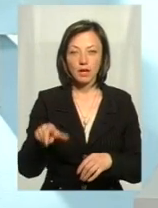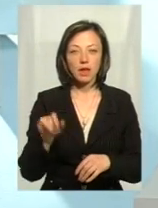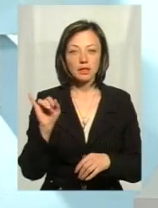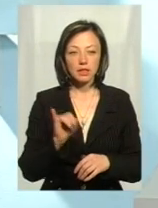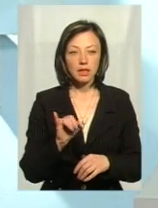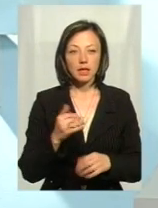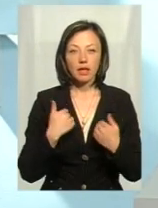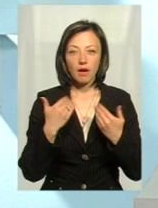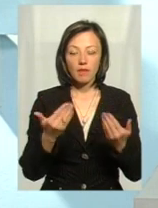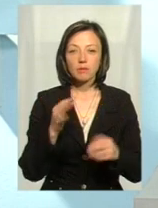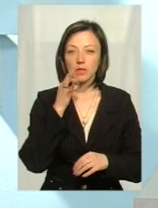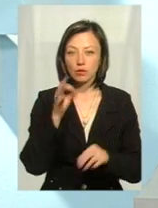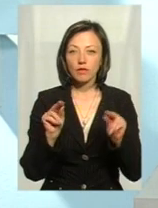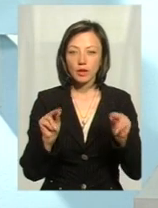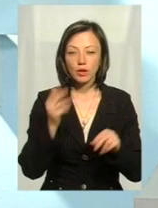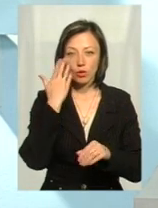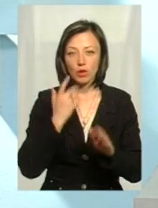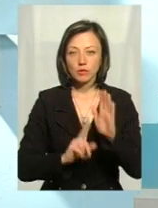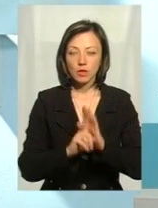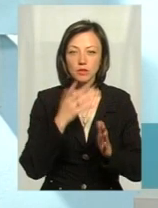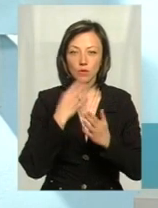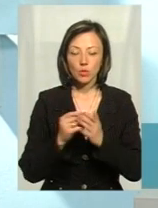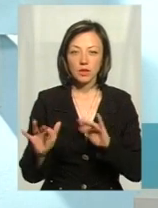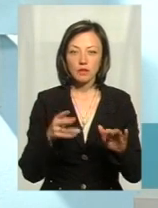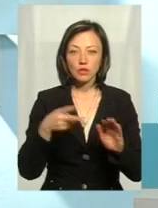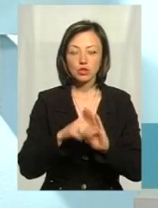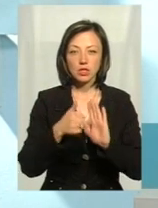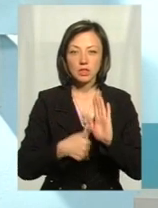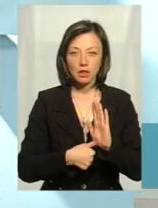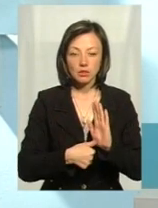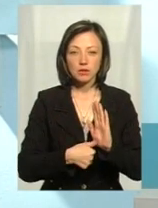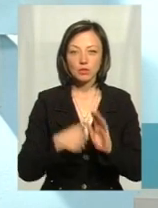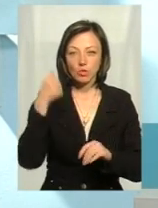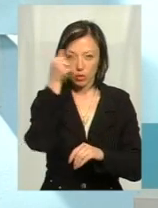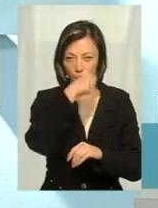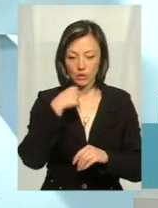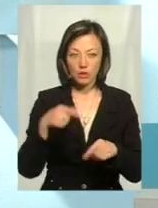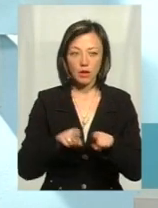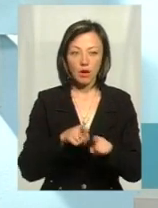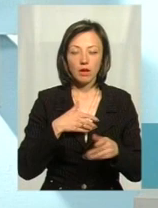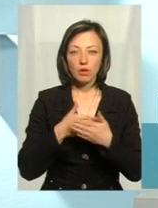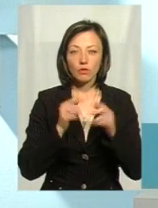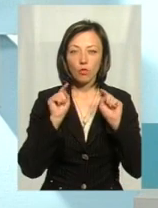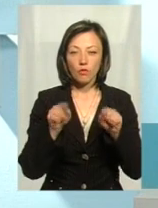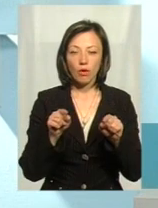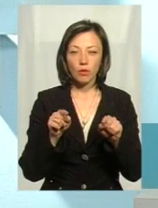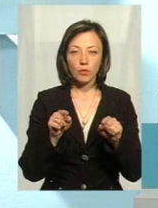Ну і я вам скажу відверто, що коли ми розпочинали свою діяльність в 2016 році, приділяли також активну увагу,